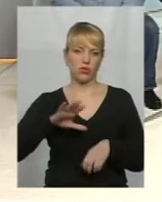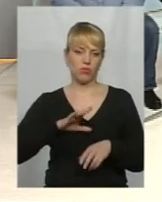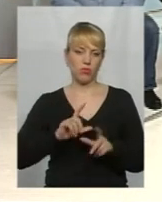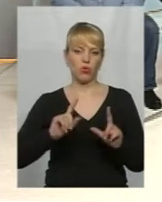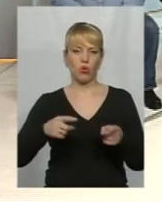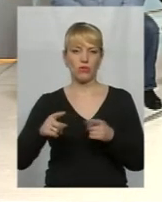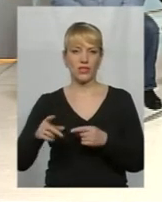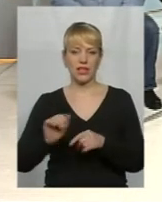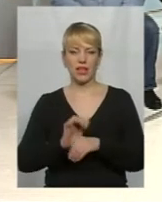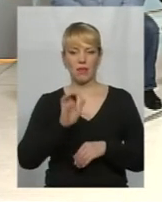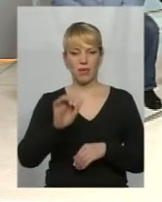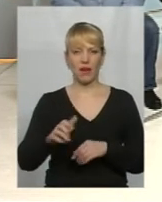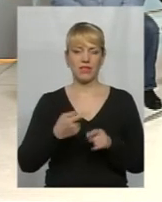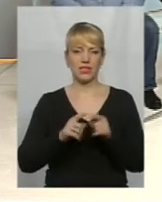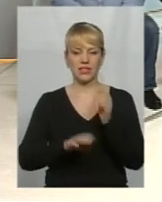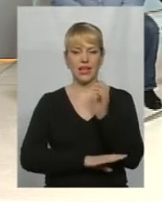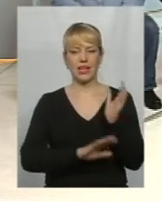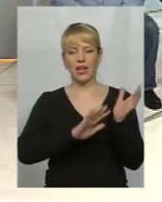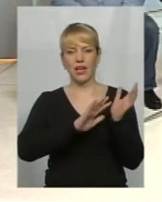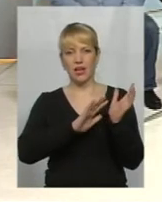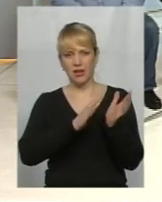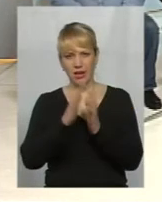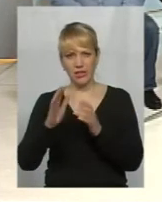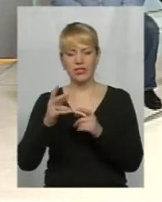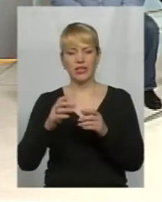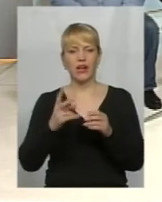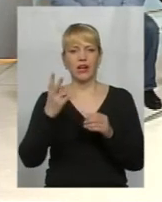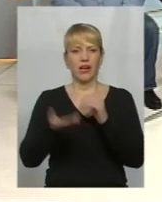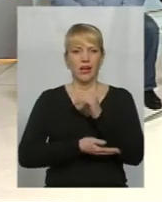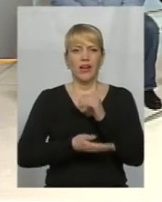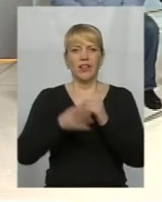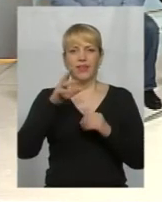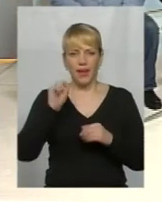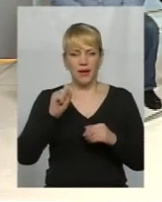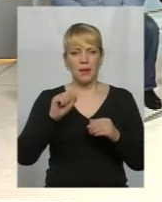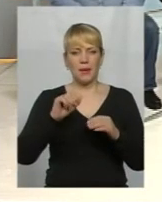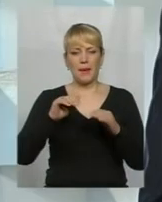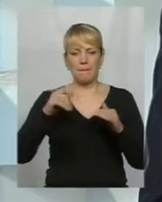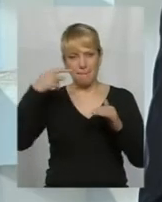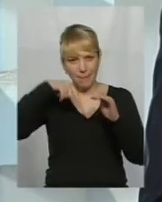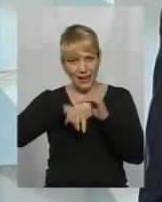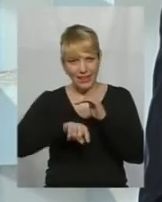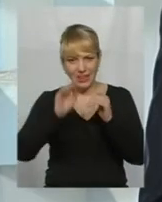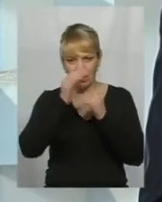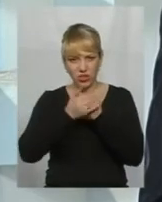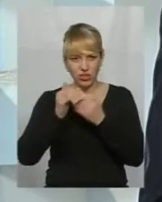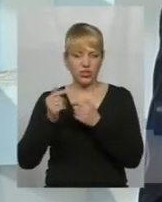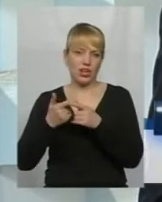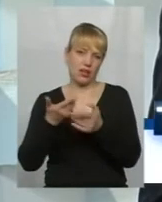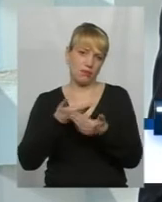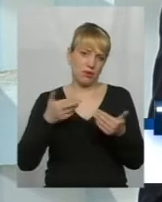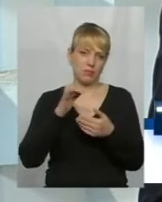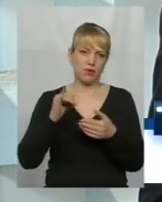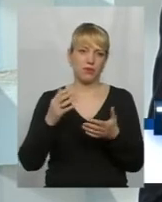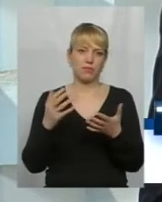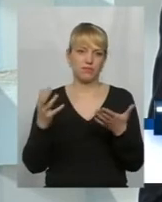направити ліс на бліндажі, заборонити торгівлю з окупантом. І таким чином ми б приблизили